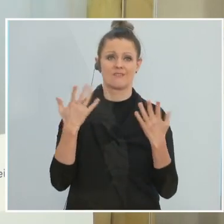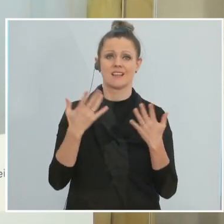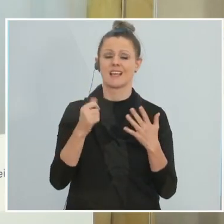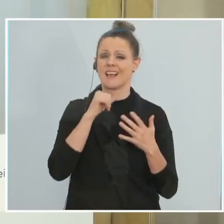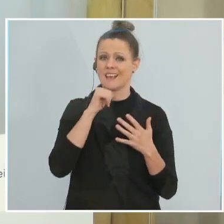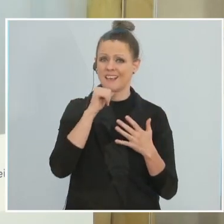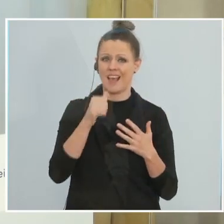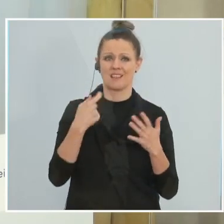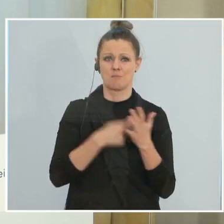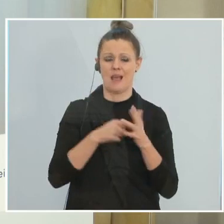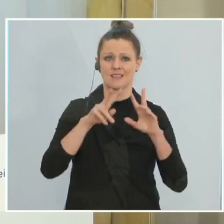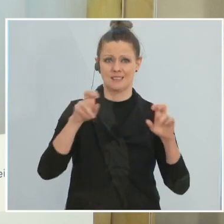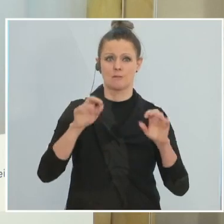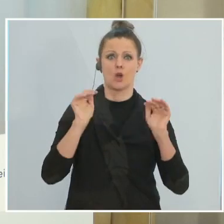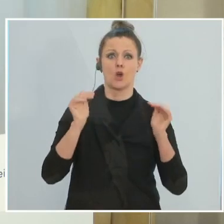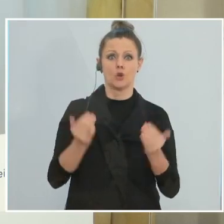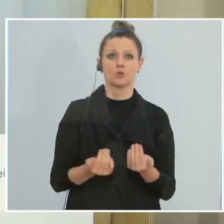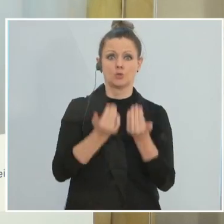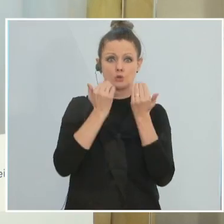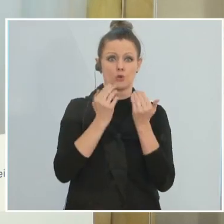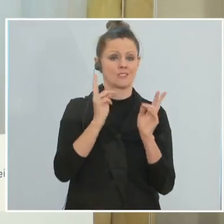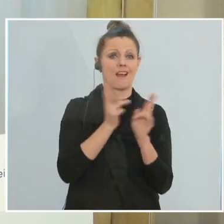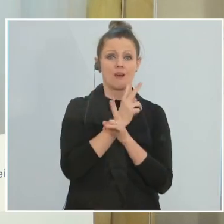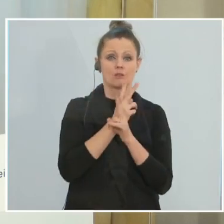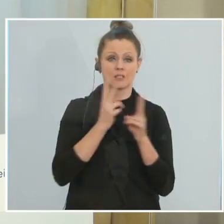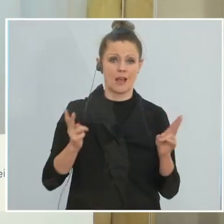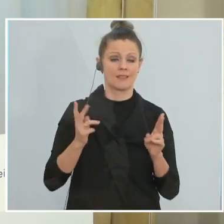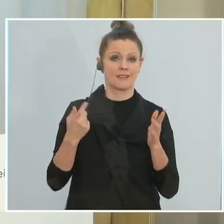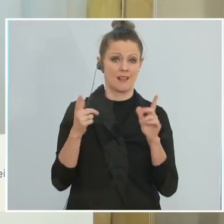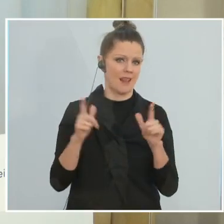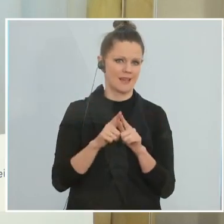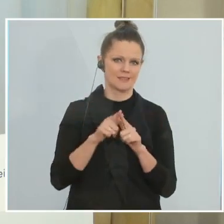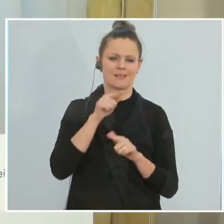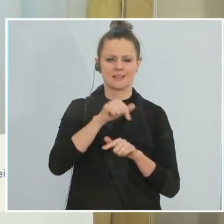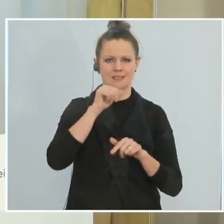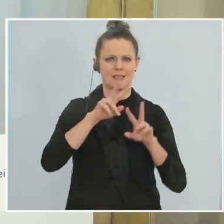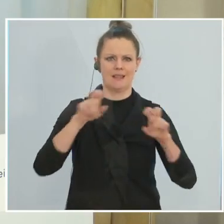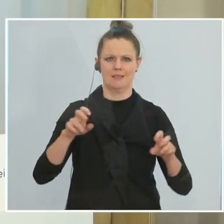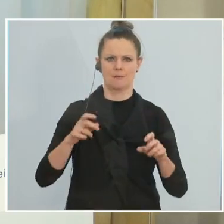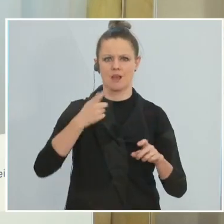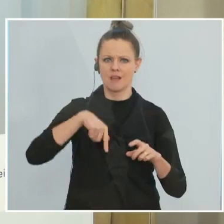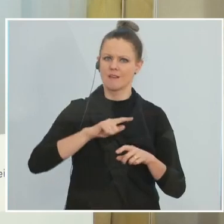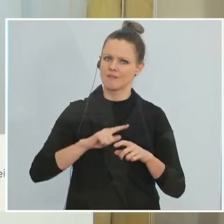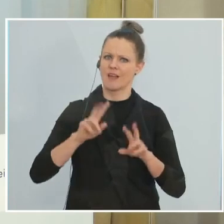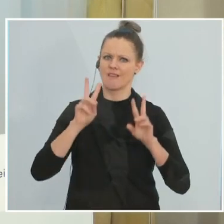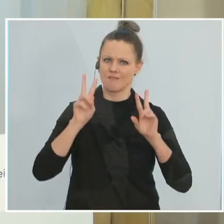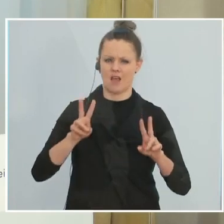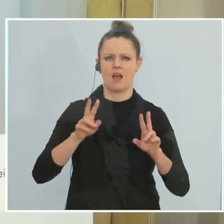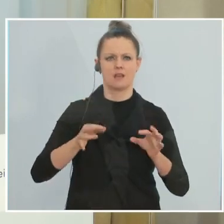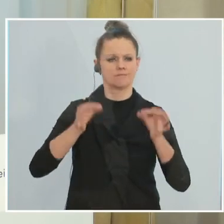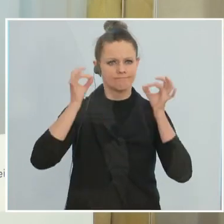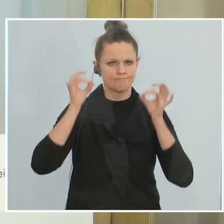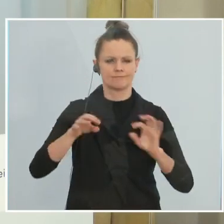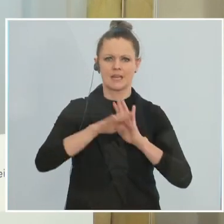kann, dass sich ein Mensch diesen Schutz von sich selbst und von den anderen leisten kann. Sondern wir werden da eine sehr großzügige Regelung für